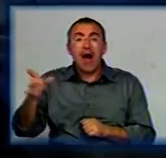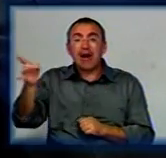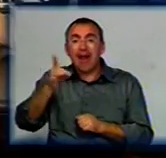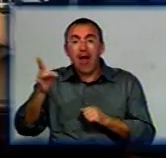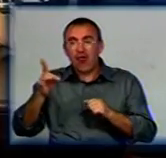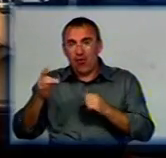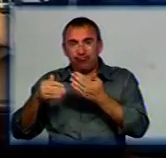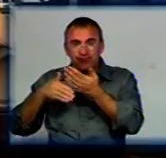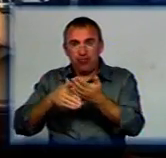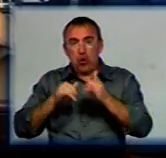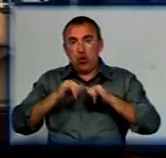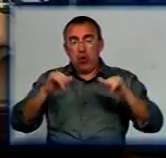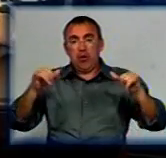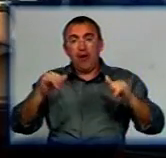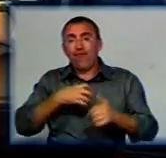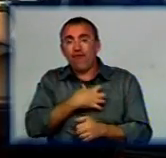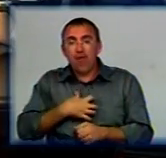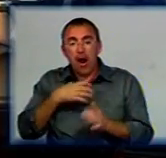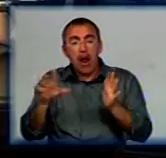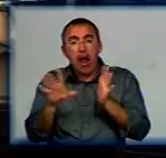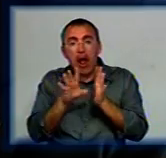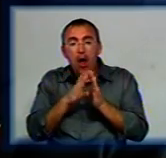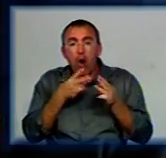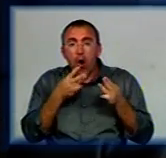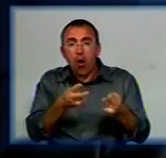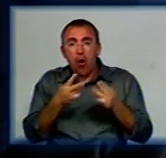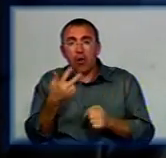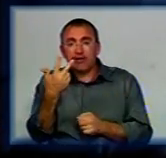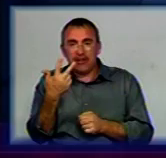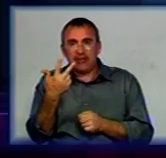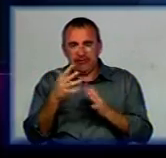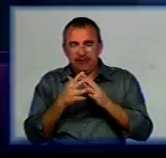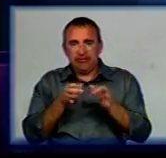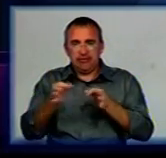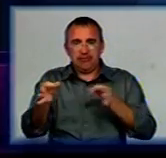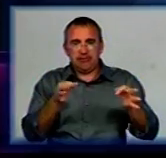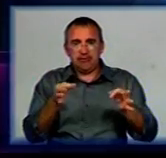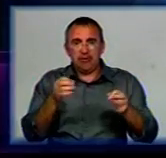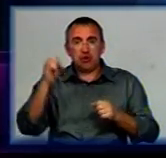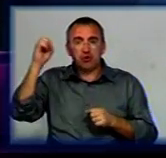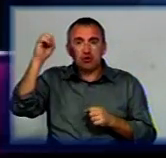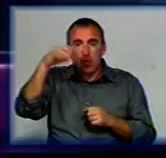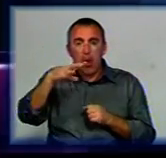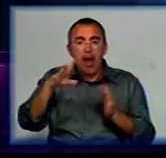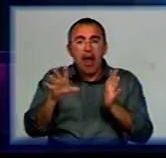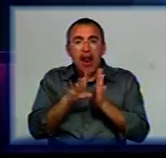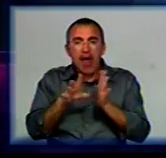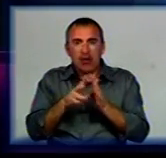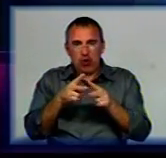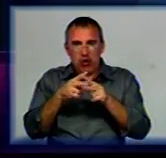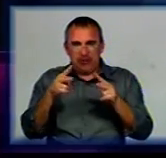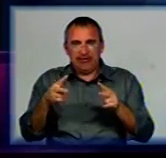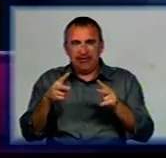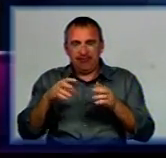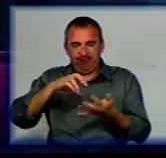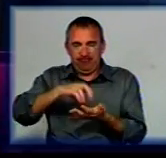розвитку. І ще одне важливе питання – електричне опалення до трьох сіль району. Планується будівництво сонячної електростанції, є відповідна заменна